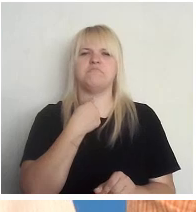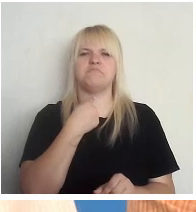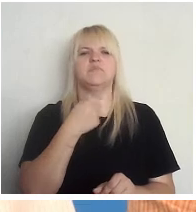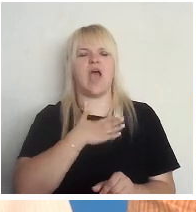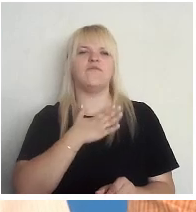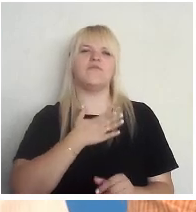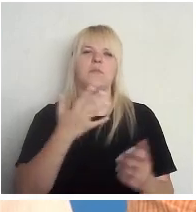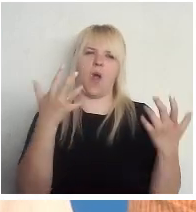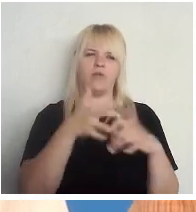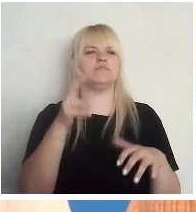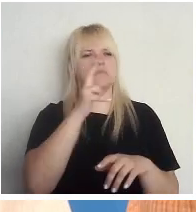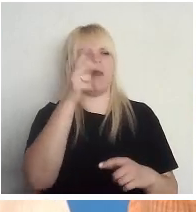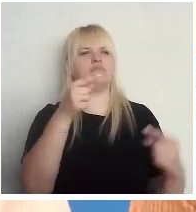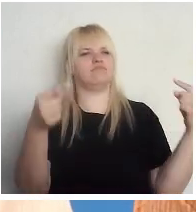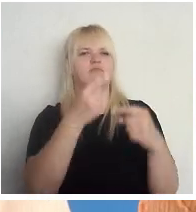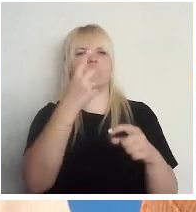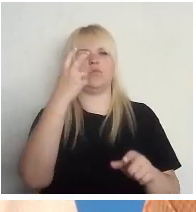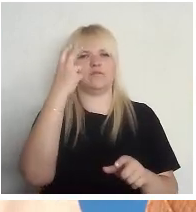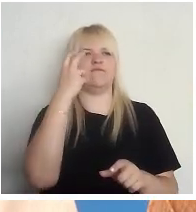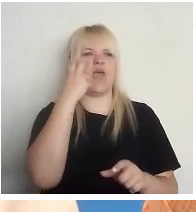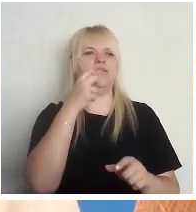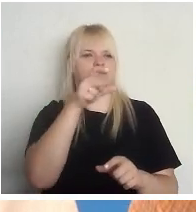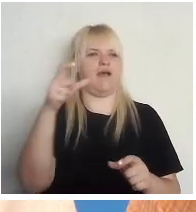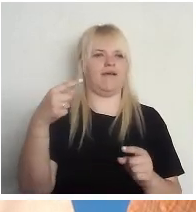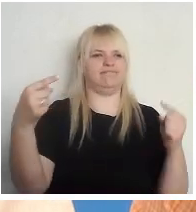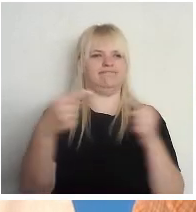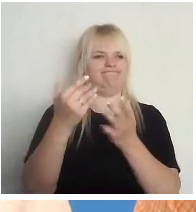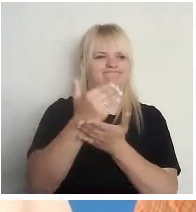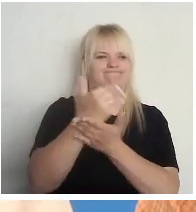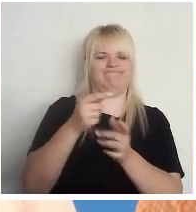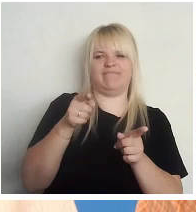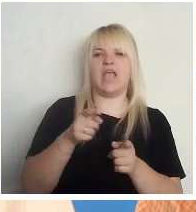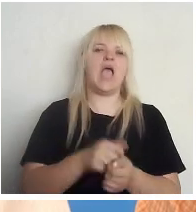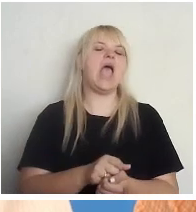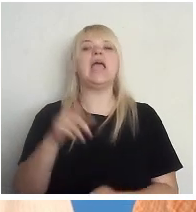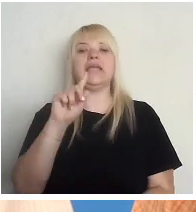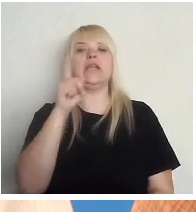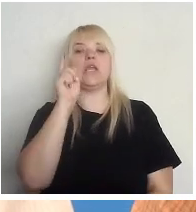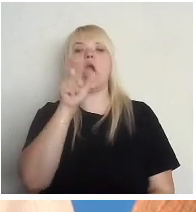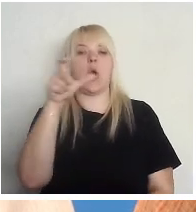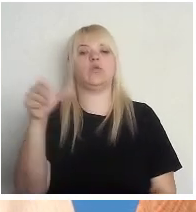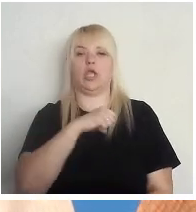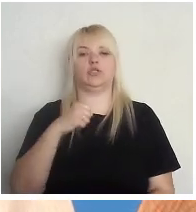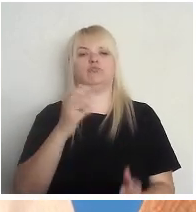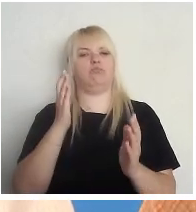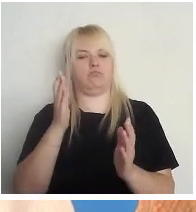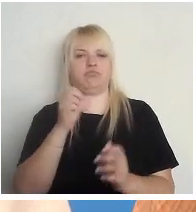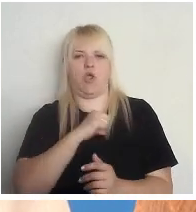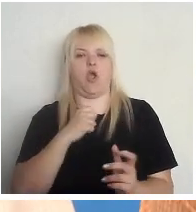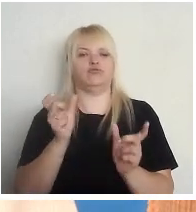pārliecību uz vecāku politiskās pārliecības. Ir tādi jaunieši, kuri paši interesējās par